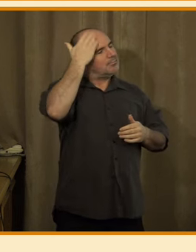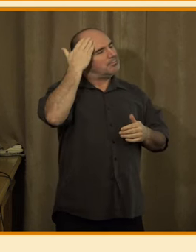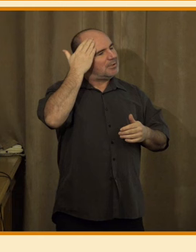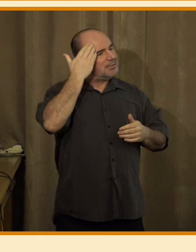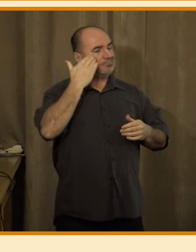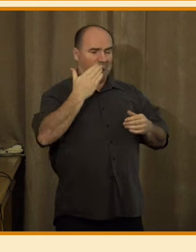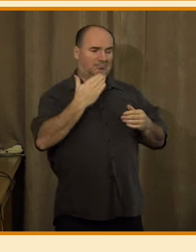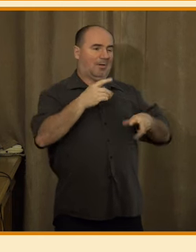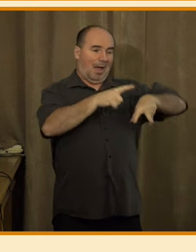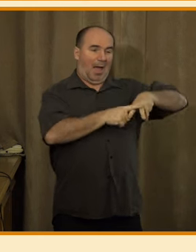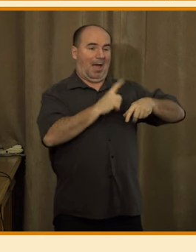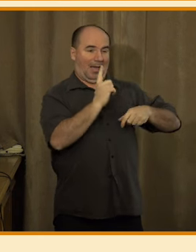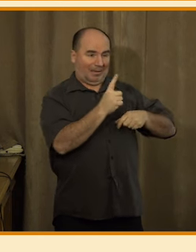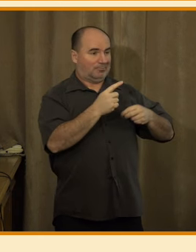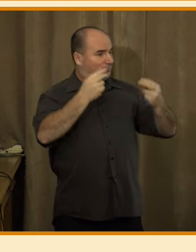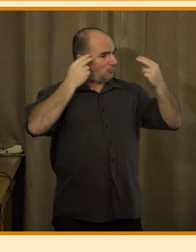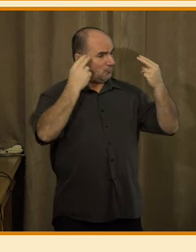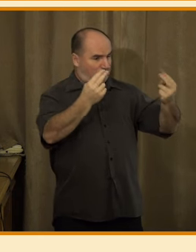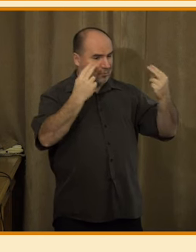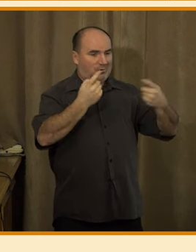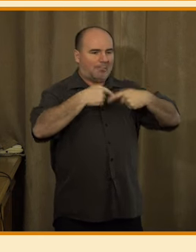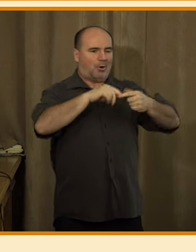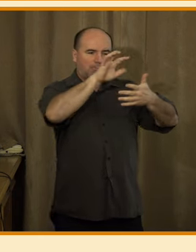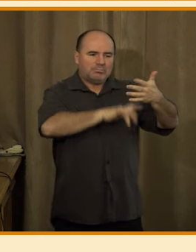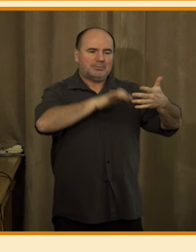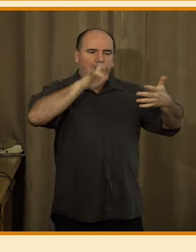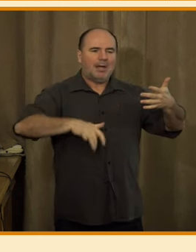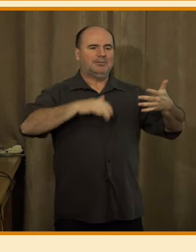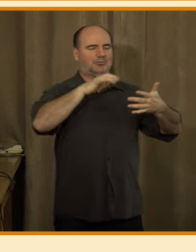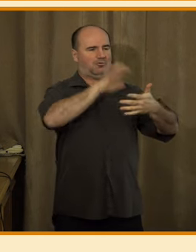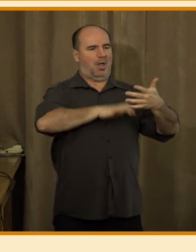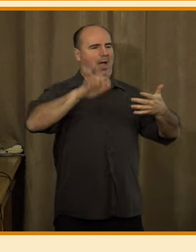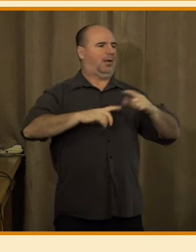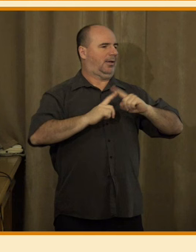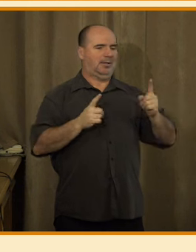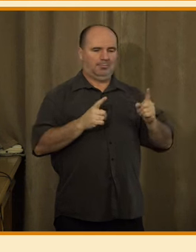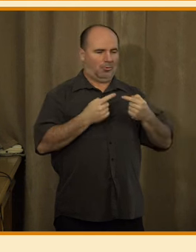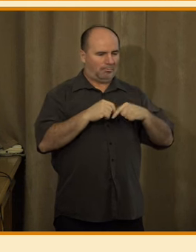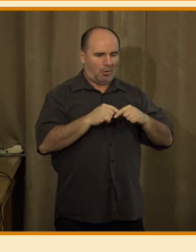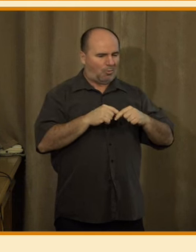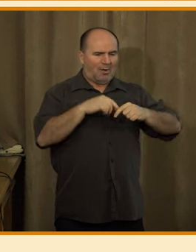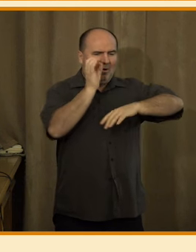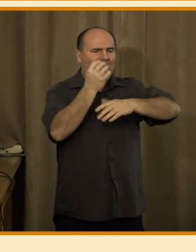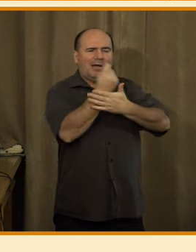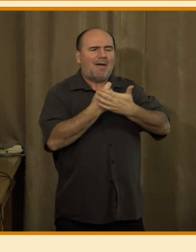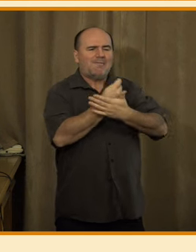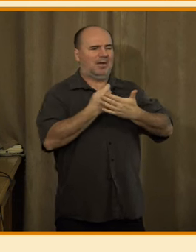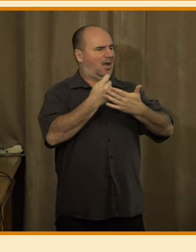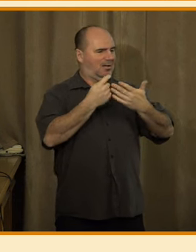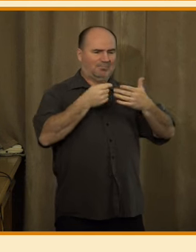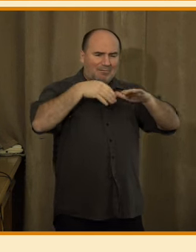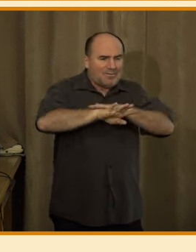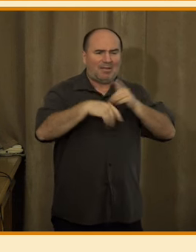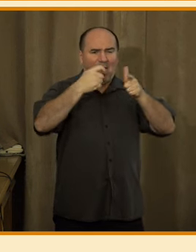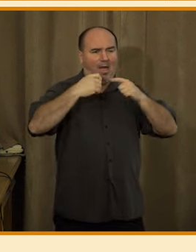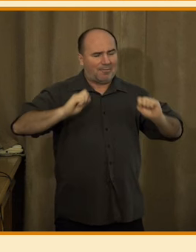distribuci obsahů, článků, audio, fotografií, videí. Co se týče výsledků detailnějších,